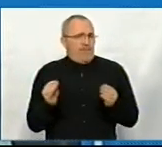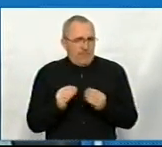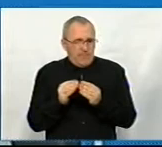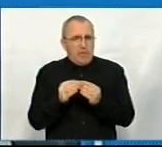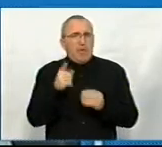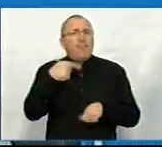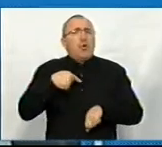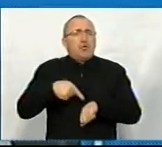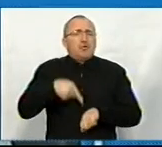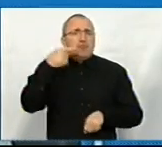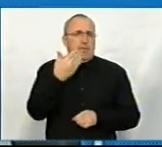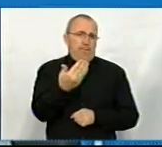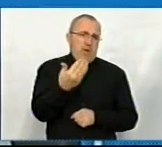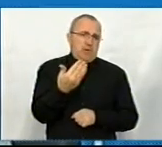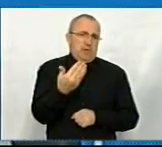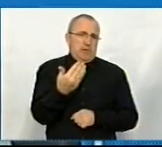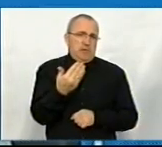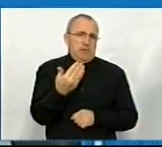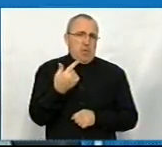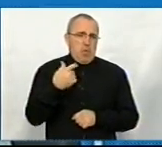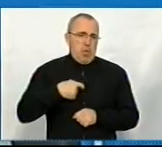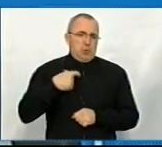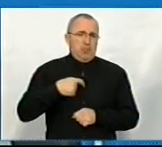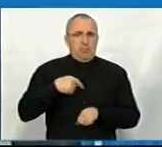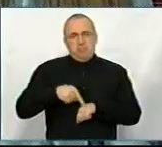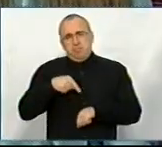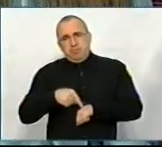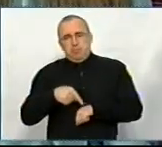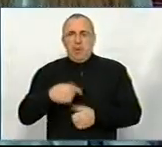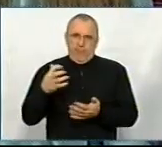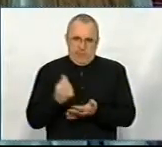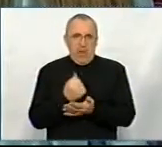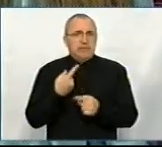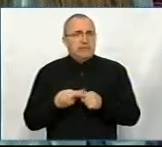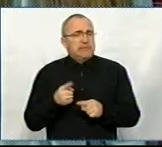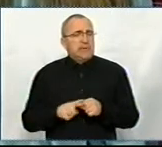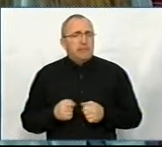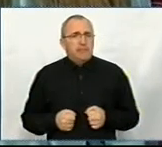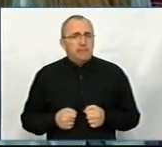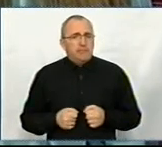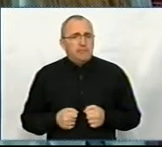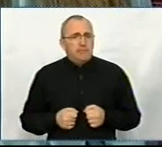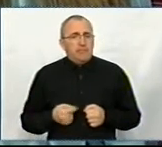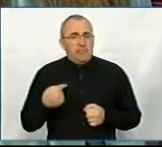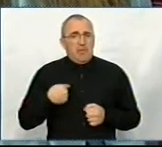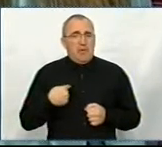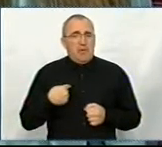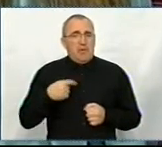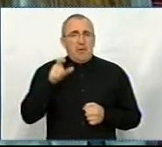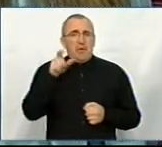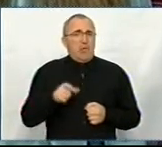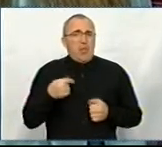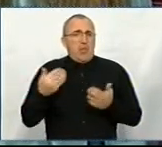ви відчуваєте з вашими особистими відчуттями? Чи вдається зараз це? Я людина не нова в